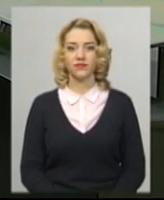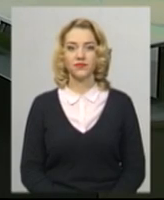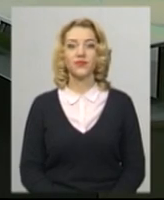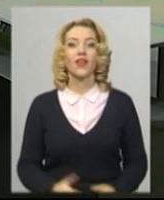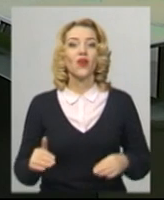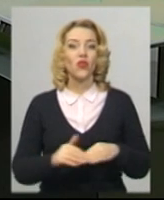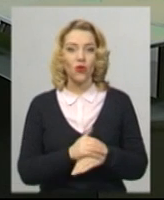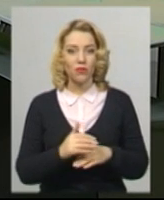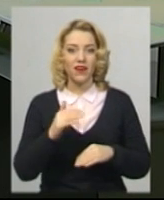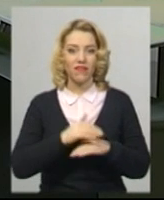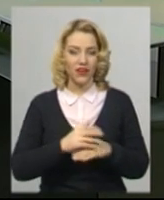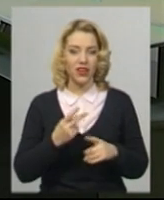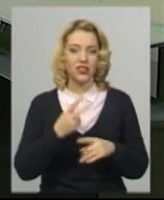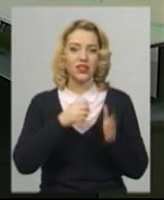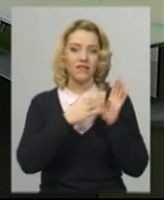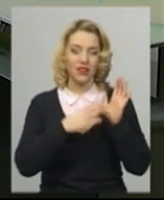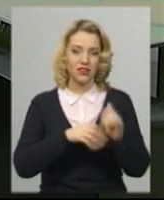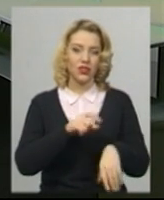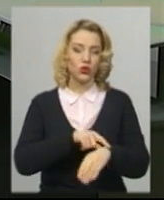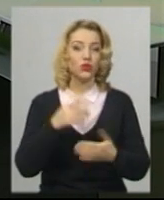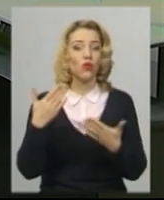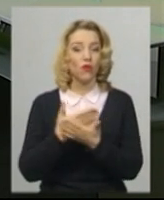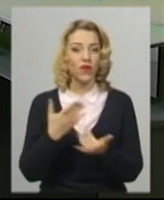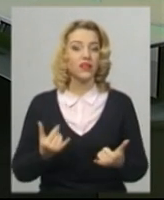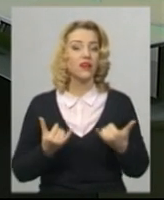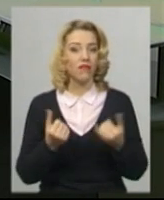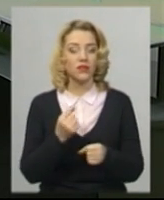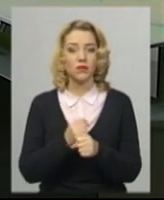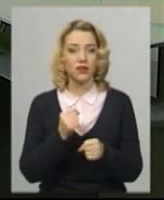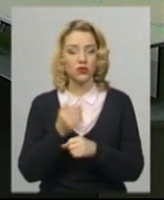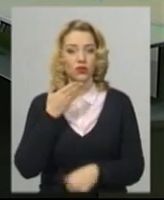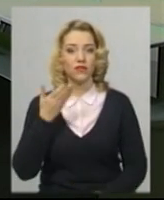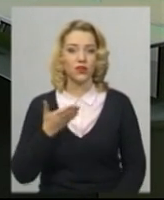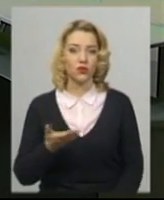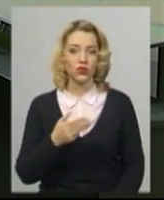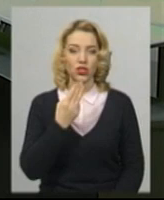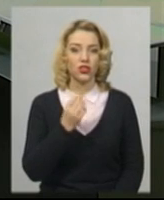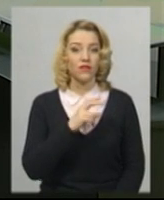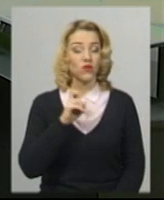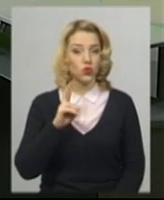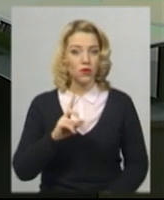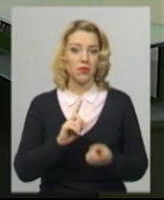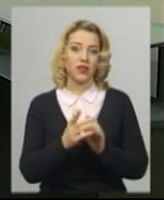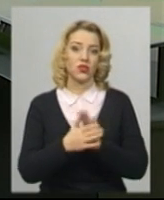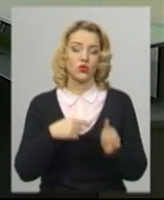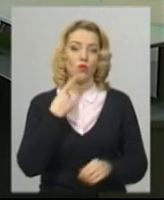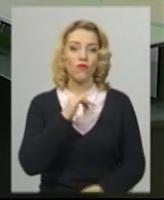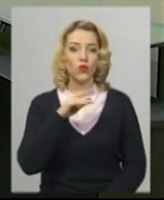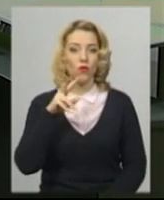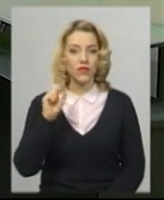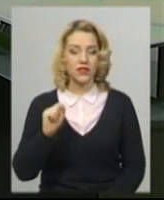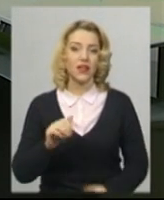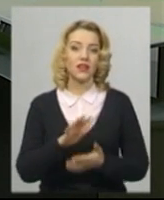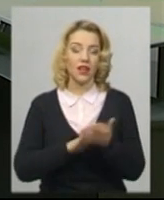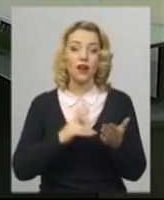Доброго вечора, 19 на годиннику, в ефірі новини. У студії для вас працює ведуча Катерина Шевчук, на жасту мову перекладає Оксана Фіновська.